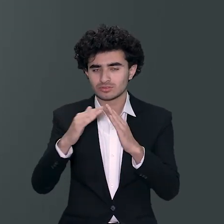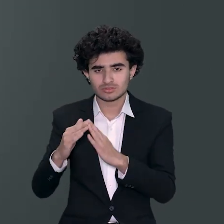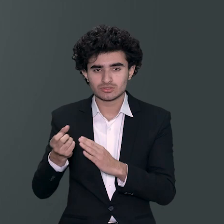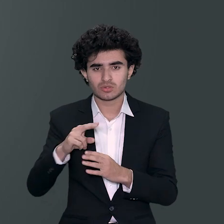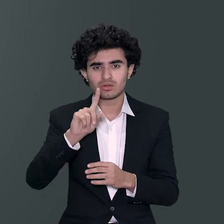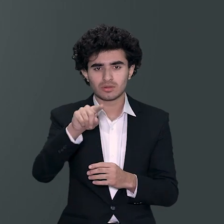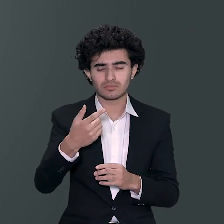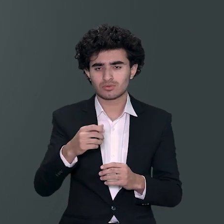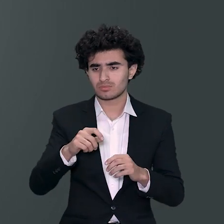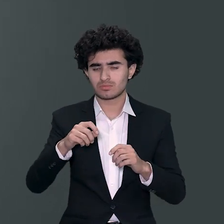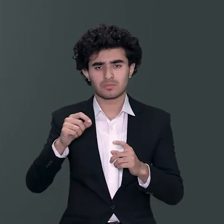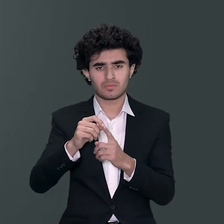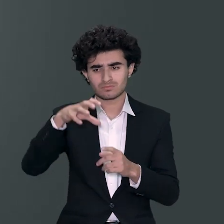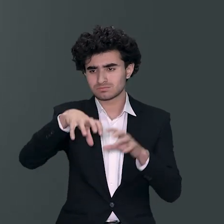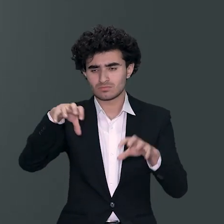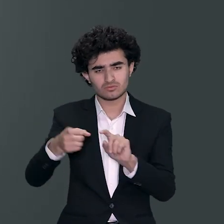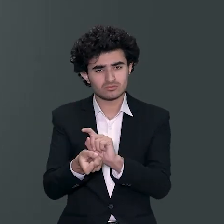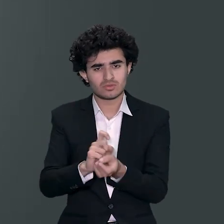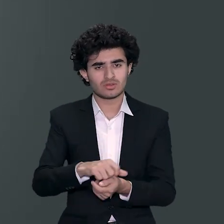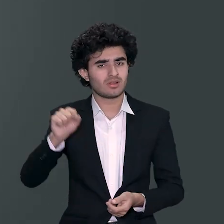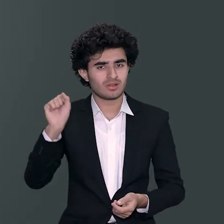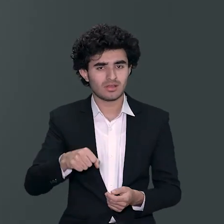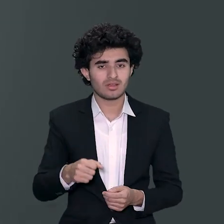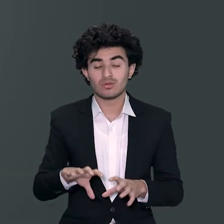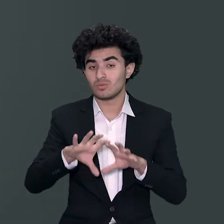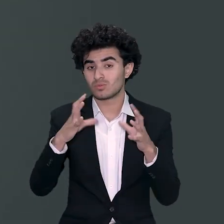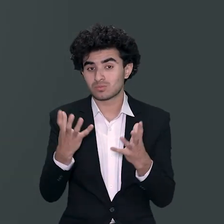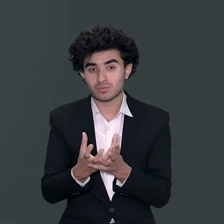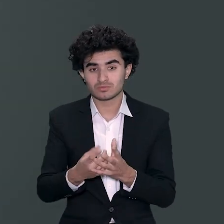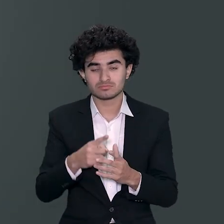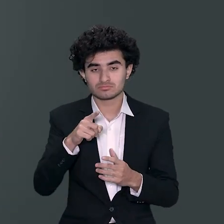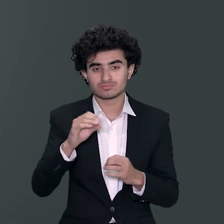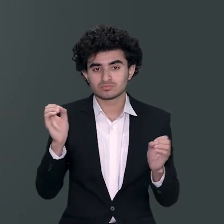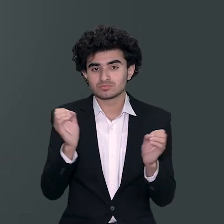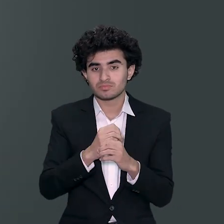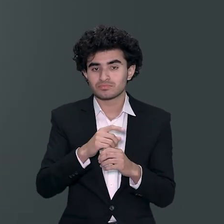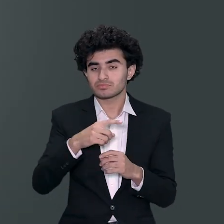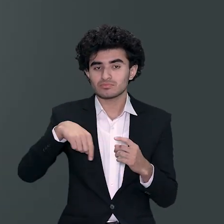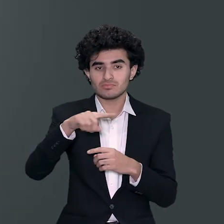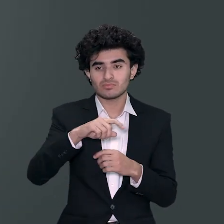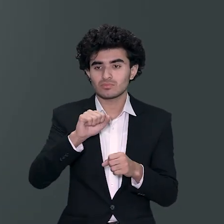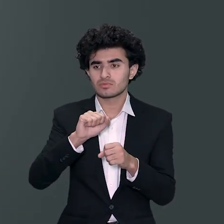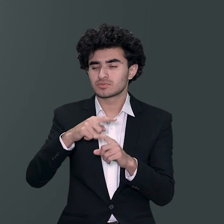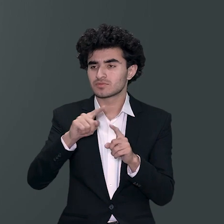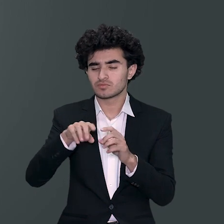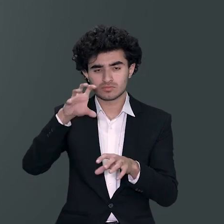آپ اپنے پورے area کو آپ اپنے city کو آپ اپنے province کو آپ country کو